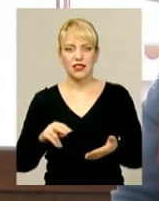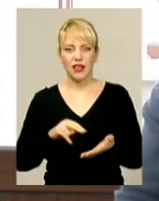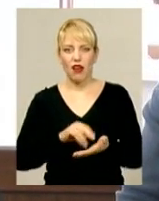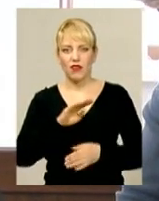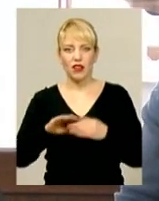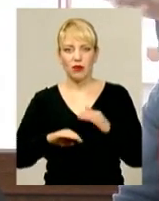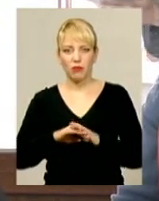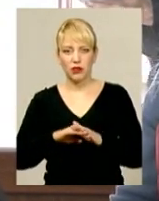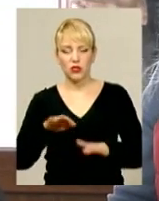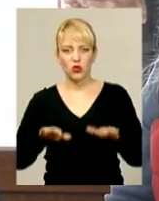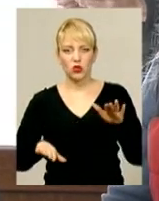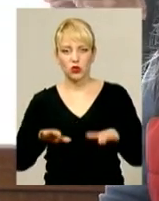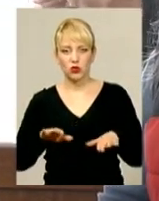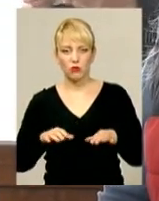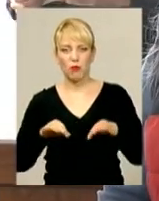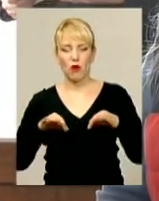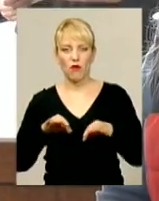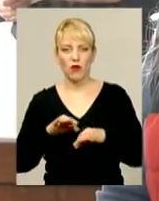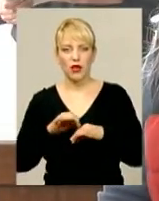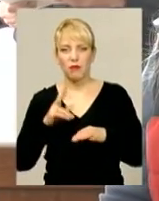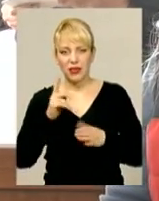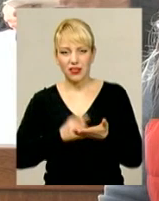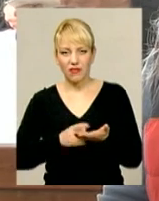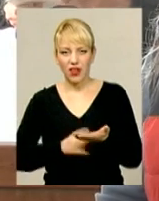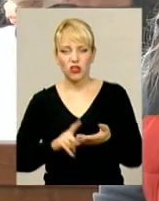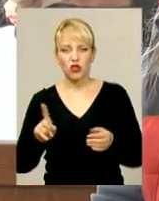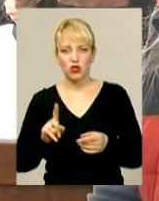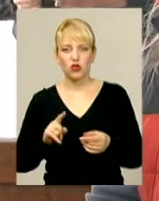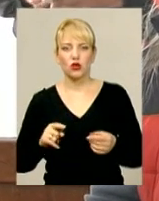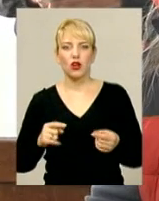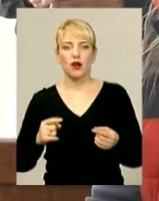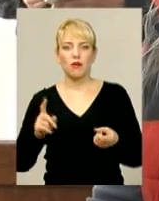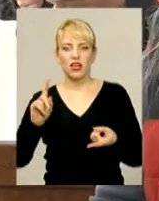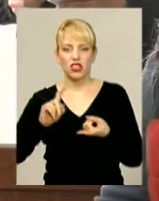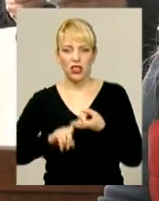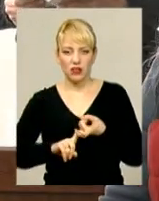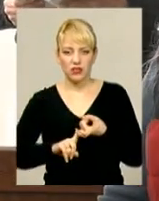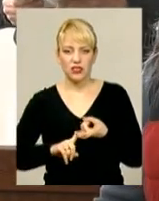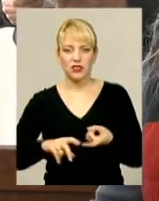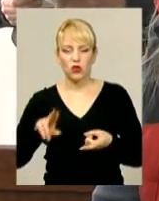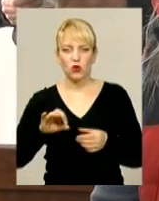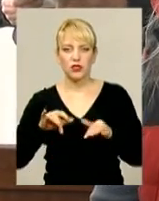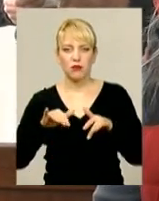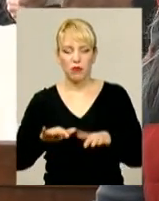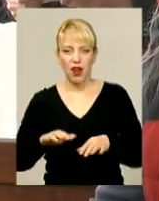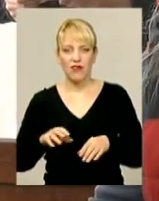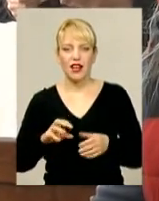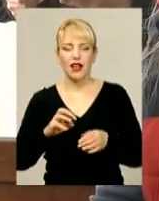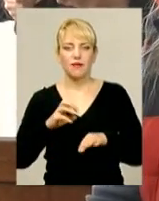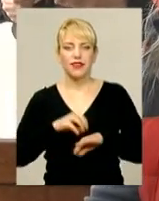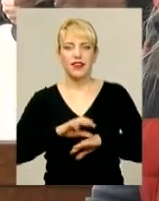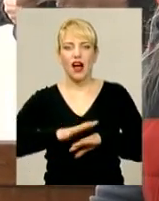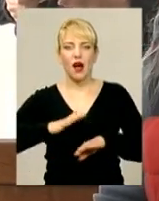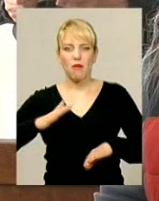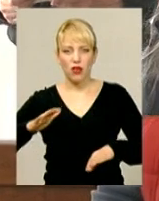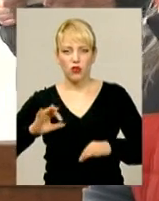реальних реформ прокуратурі, а й підтверджують причетність до розвалювання справи діамантових прокурорів. Всі знають ці справи, це дуже така